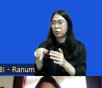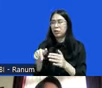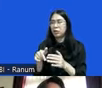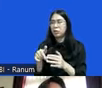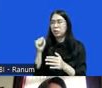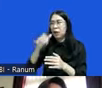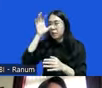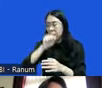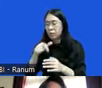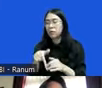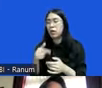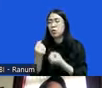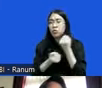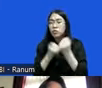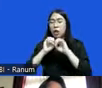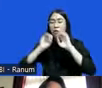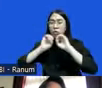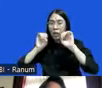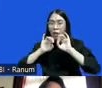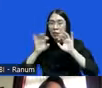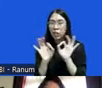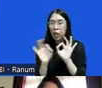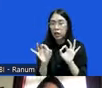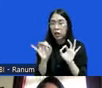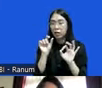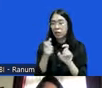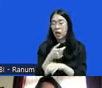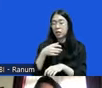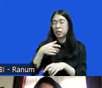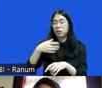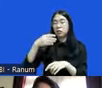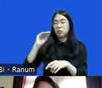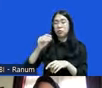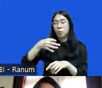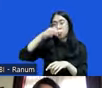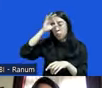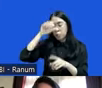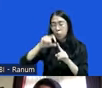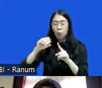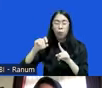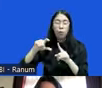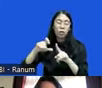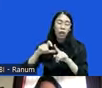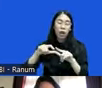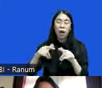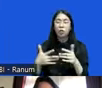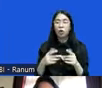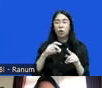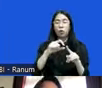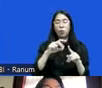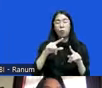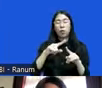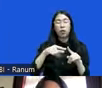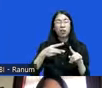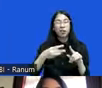upaya sosialisasi yang dilakukan oleh polda misalnya ya dalam tataran polda dalam tataran polres tidak ada kemudian sosialisasi yang dilakukan